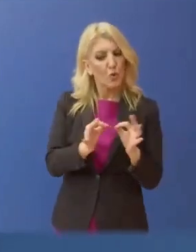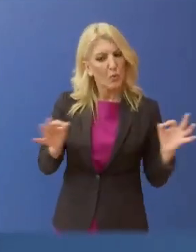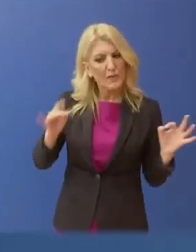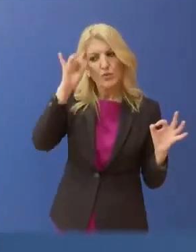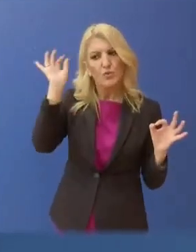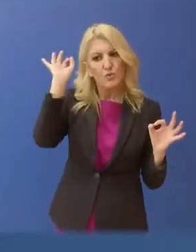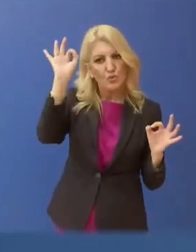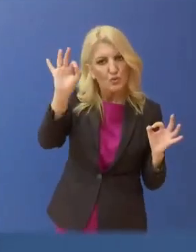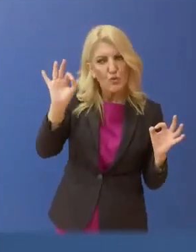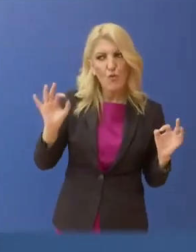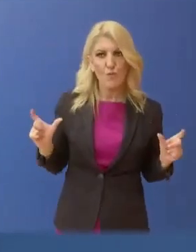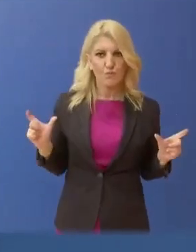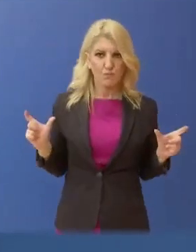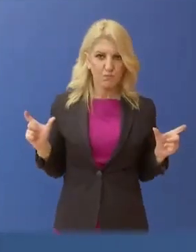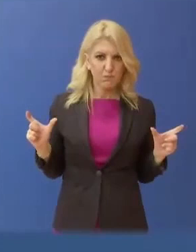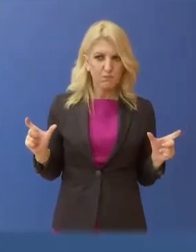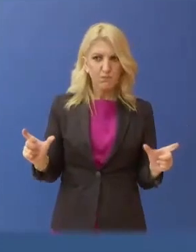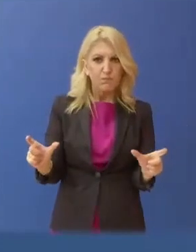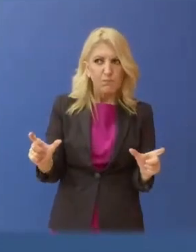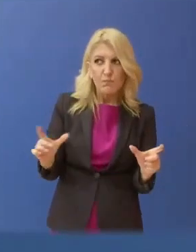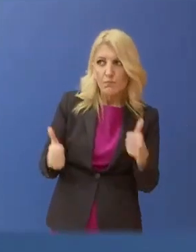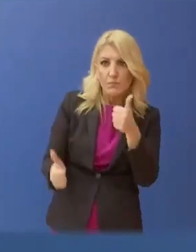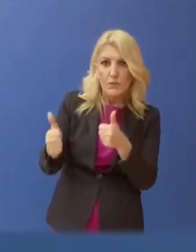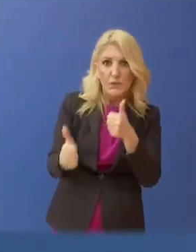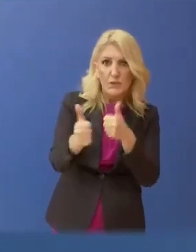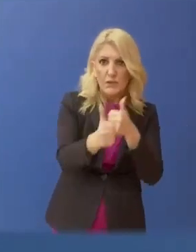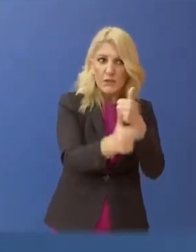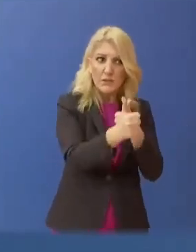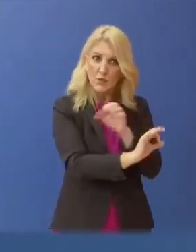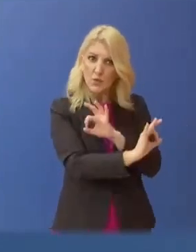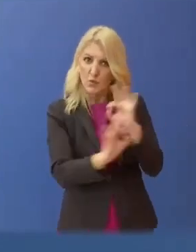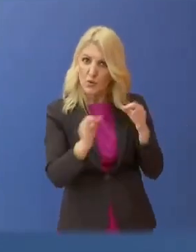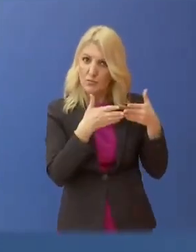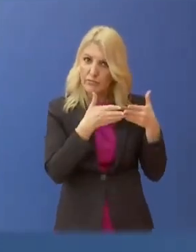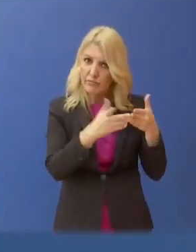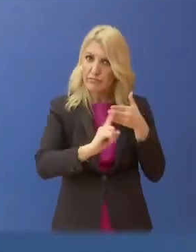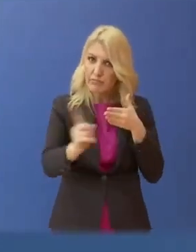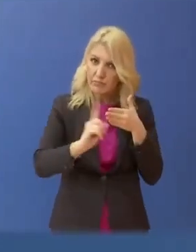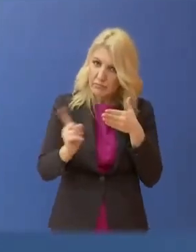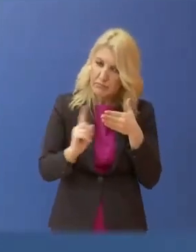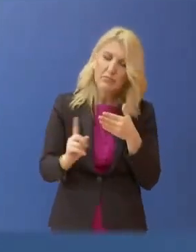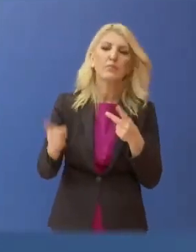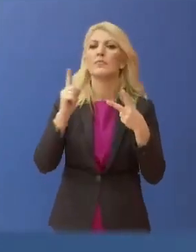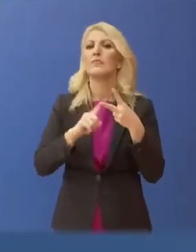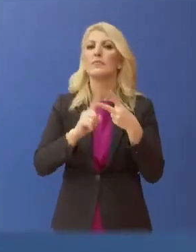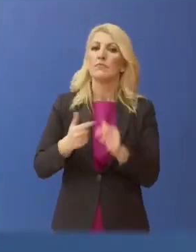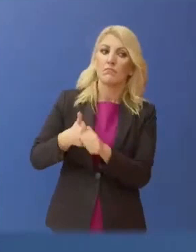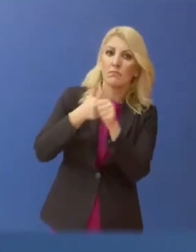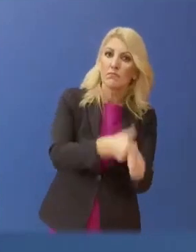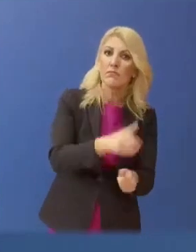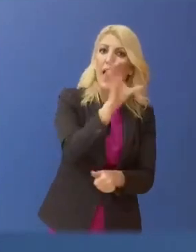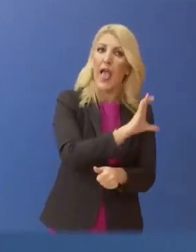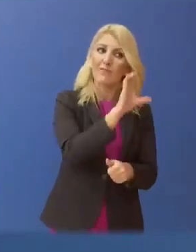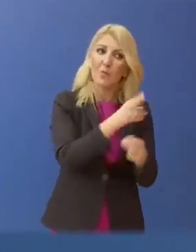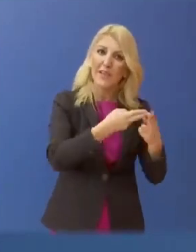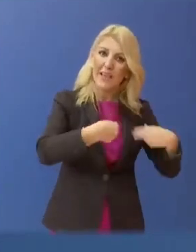και να θωρακίζει την ανταγωνιστικότητα της ελληνικής ναυτιλίας και να είναι σύμφωνες όλες οι κινήσεις αυτές και με την Ευρωπαϊκή Επιτροπή